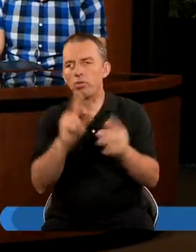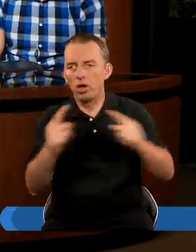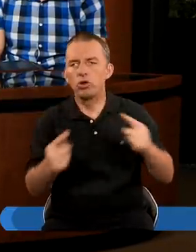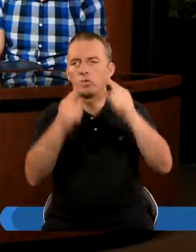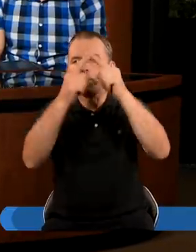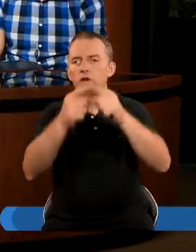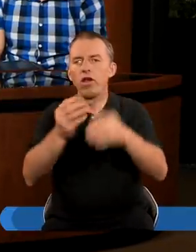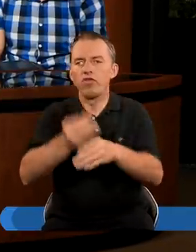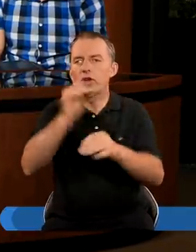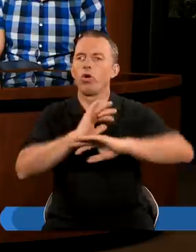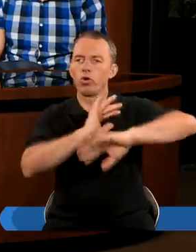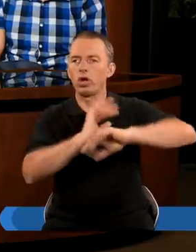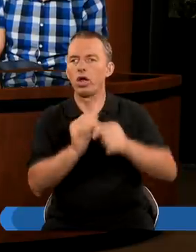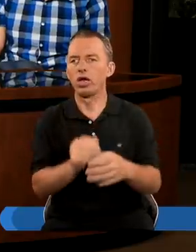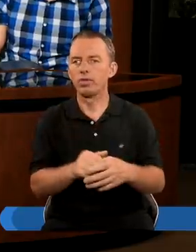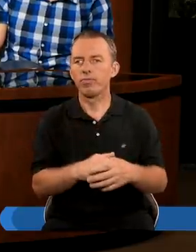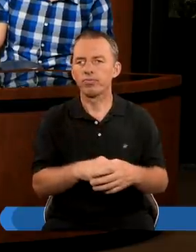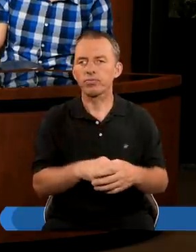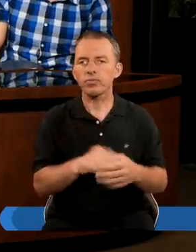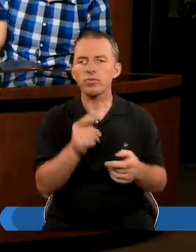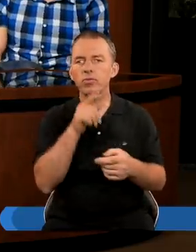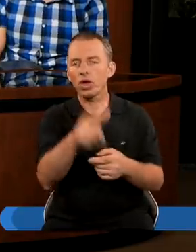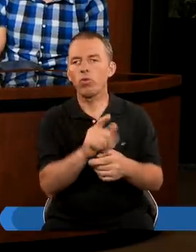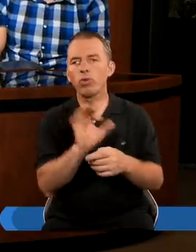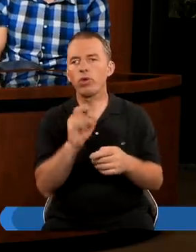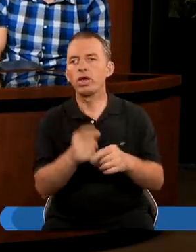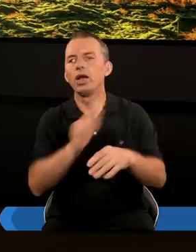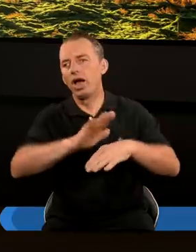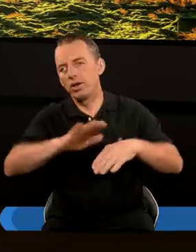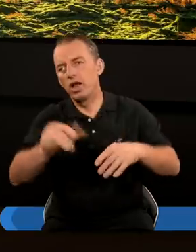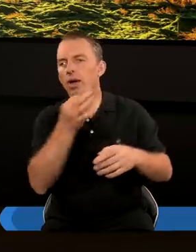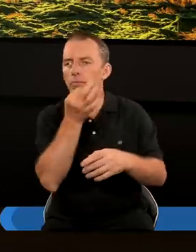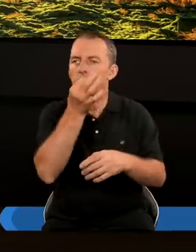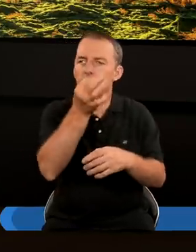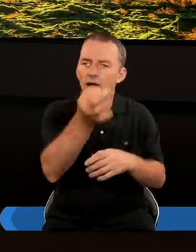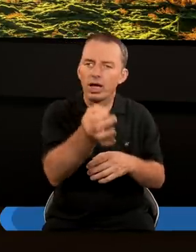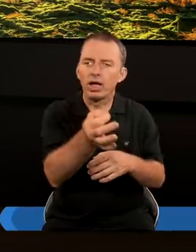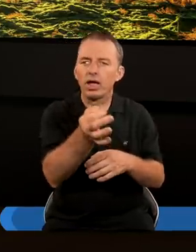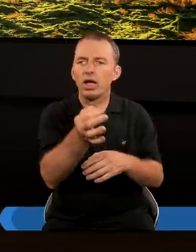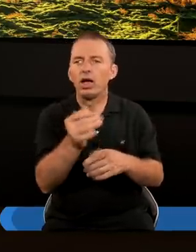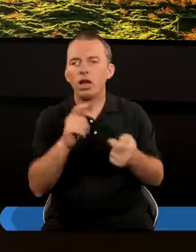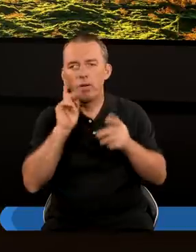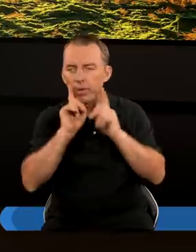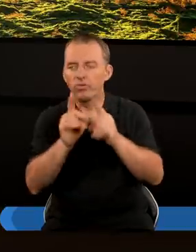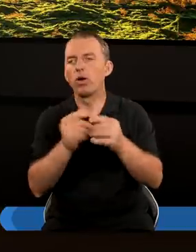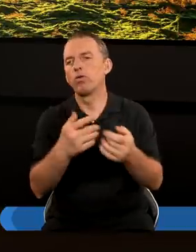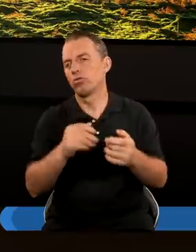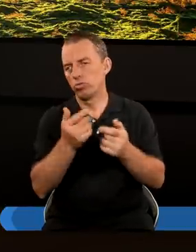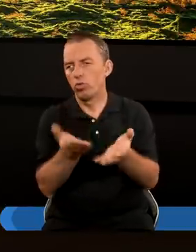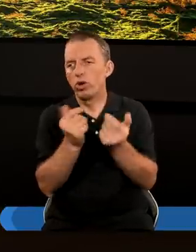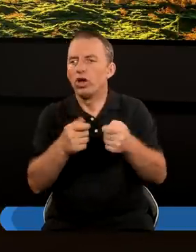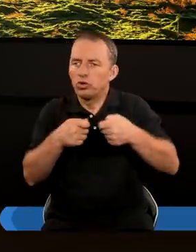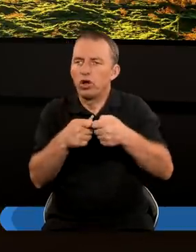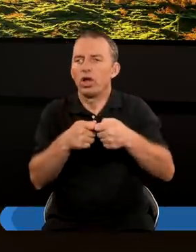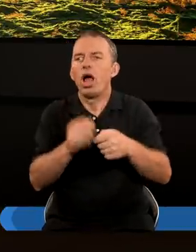tam na tym szczycie wieży uchronić Wydawałoby się jak quiz dla dzieci Takie pytania banalne Ale to ma bardzo